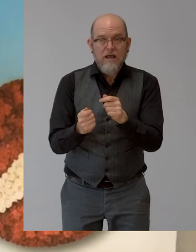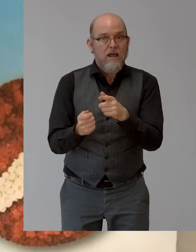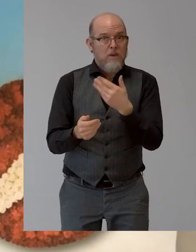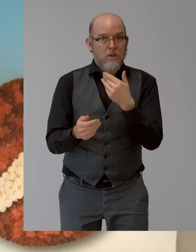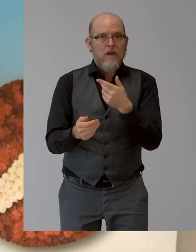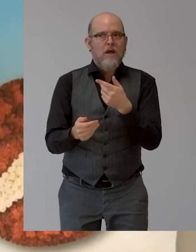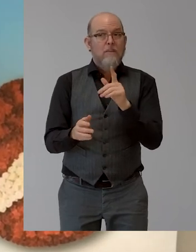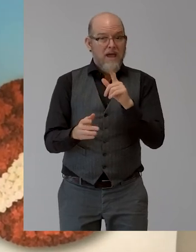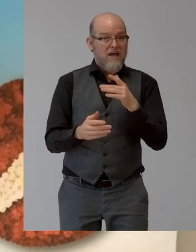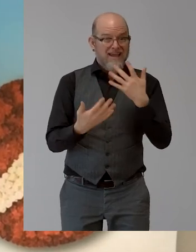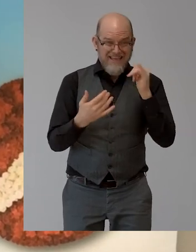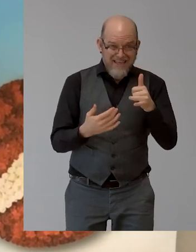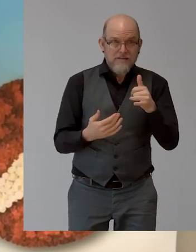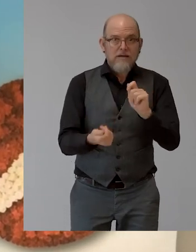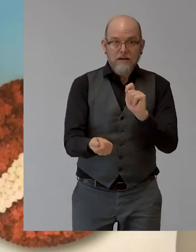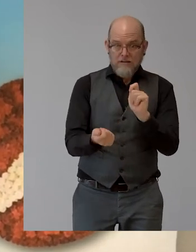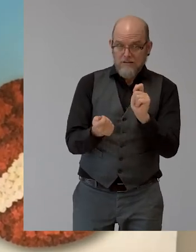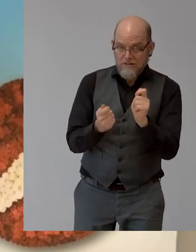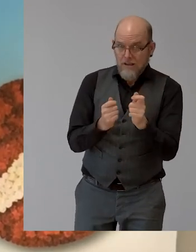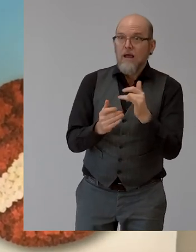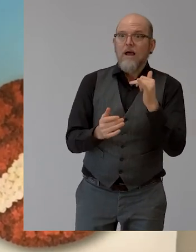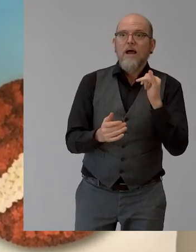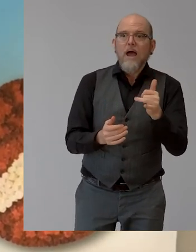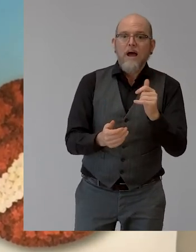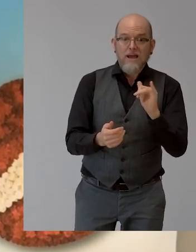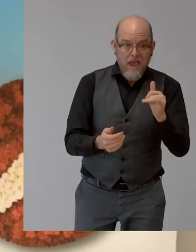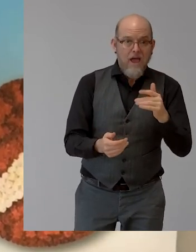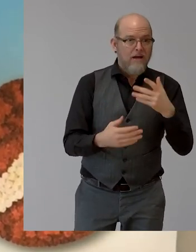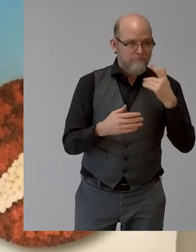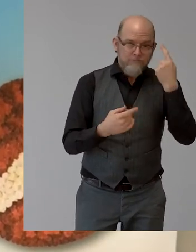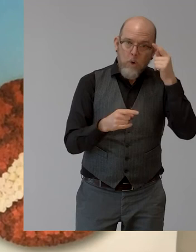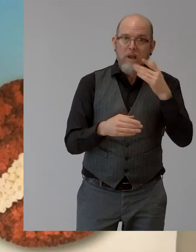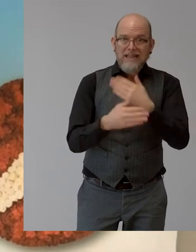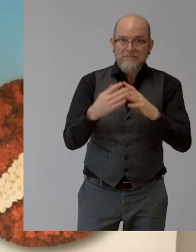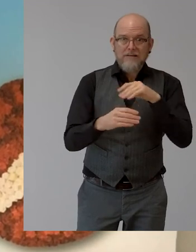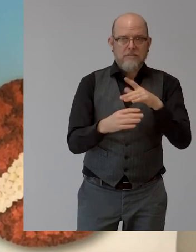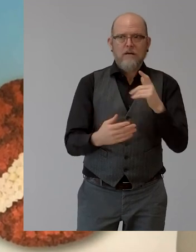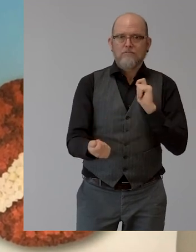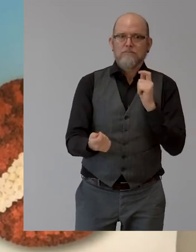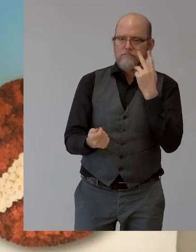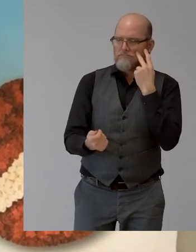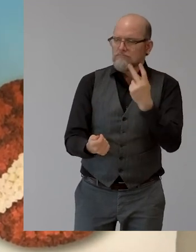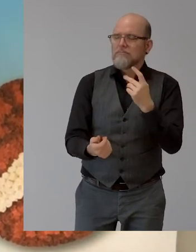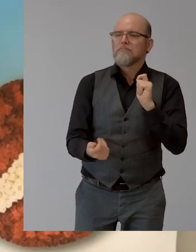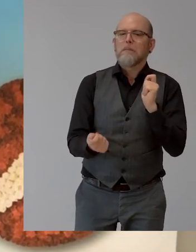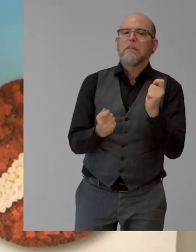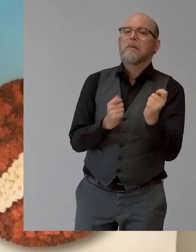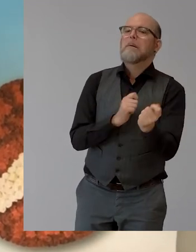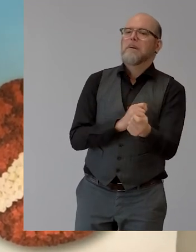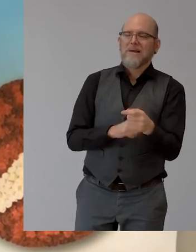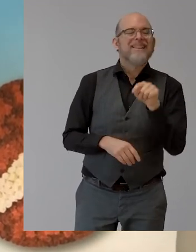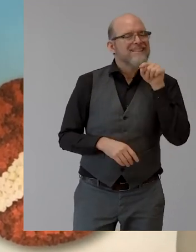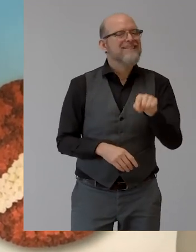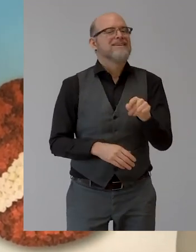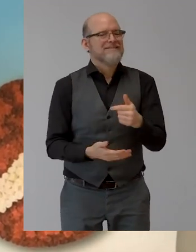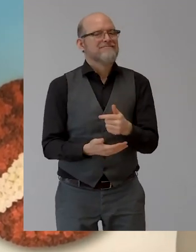And we have now really a high standard, but we can always improve. There is also, and we